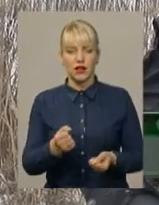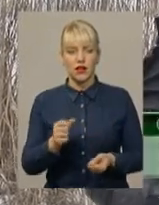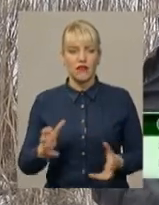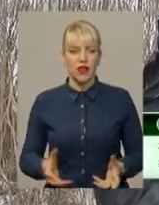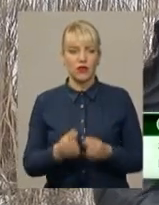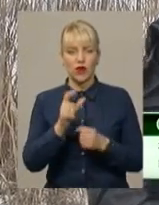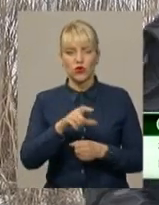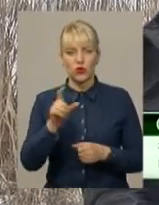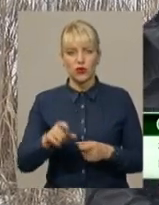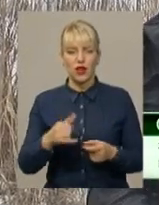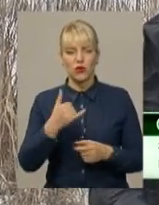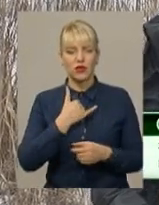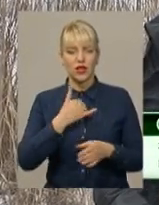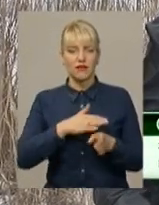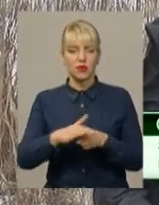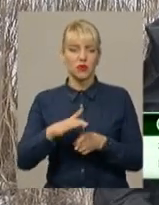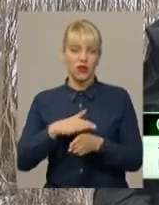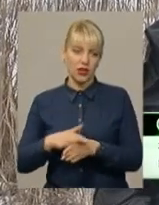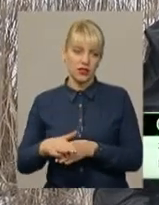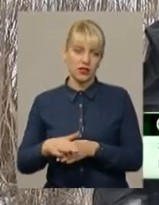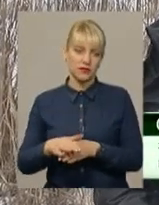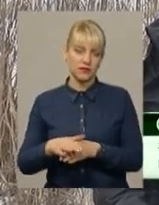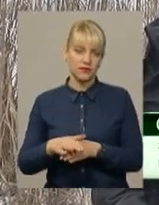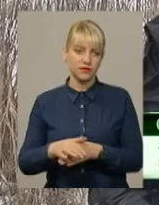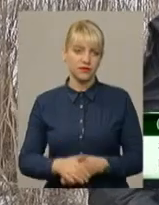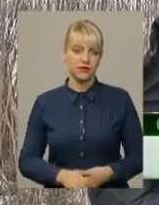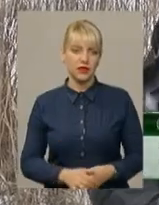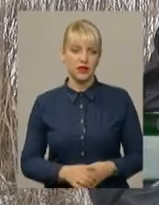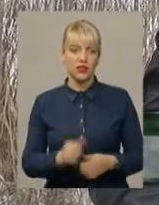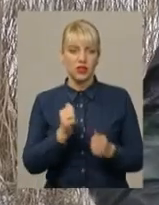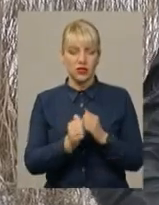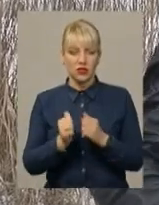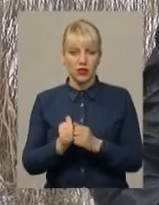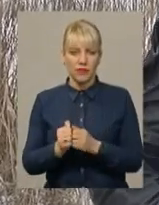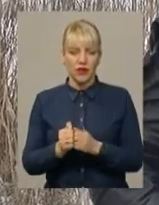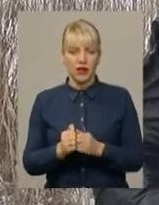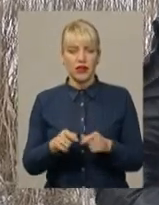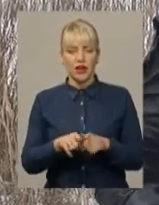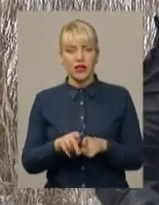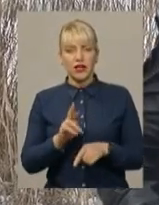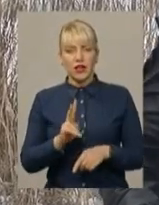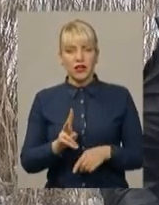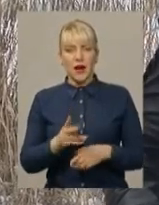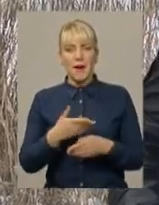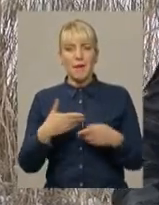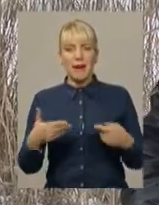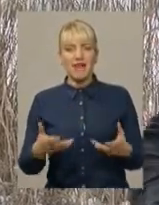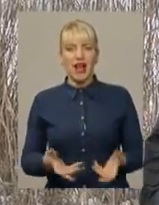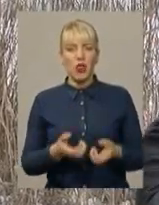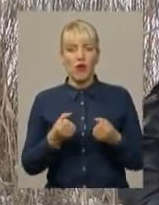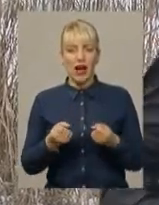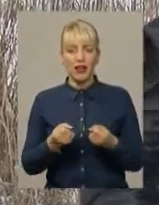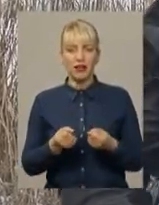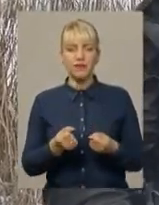у нас відбувається досить часто. Так як ми врятували